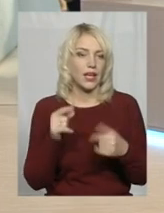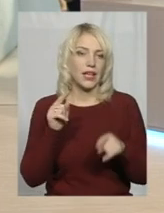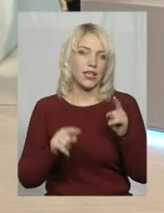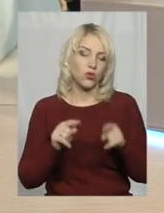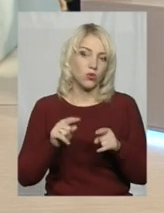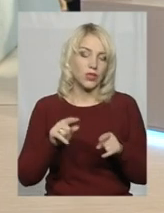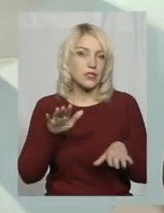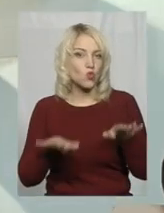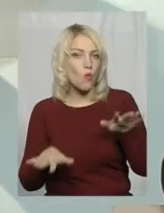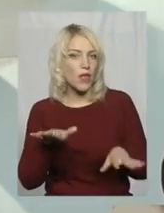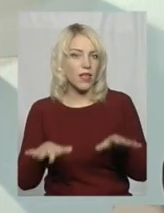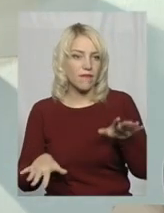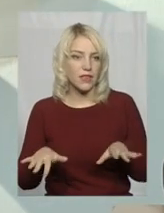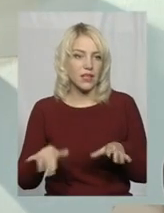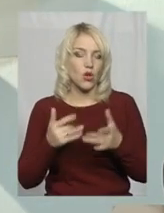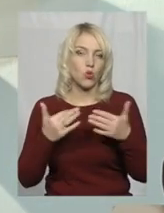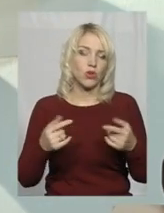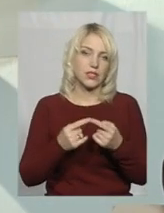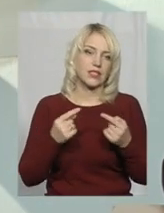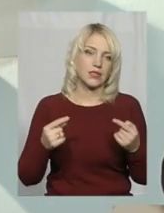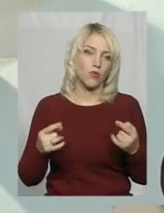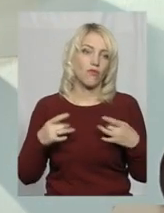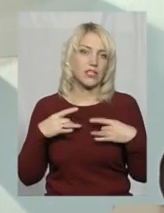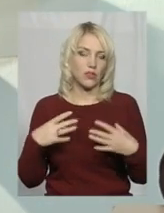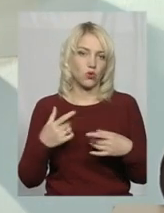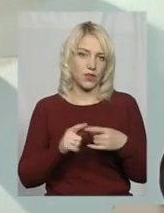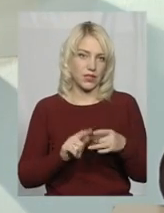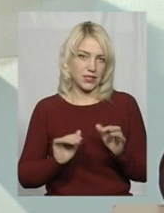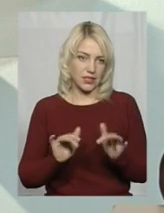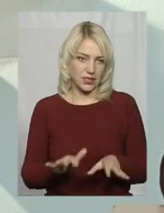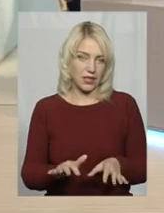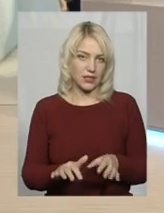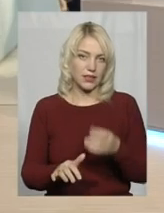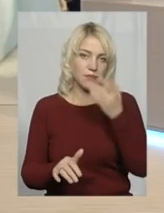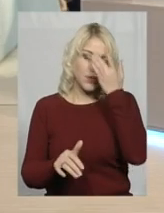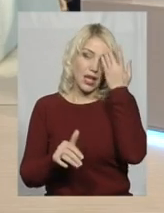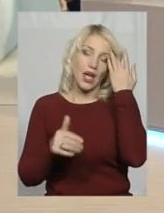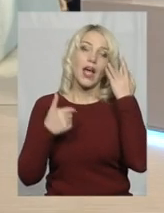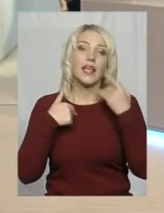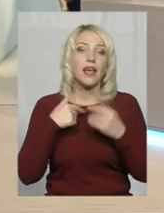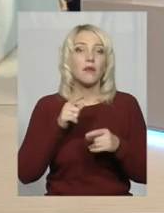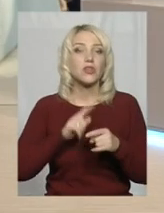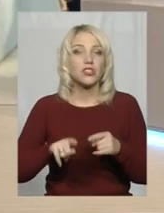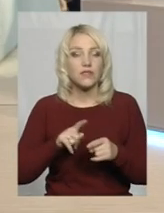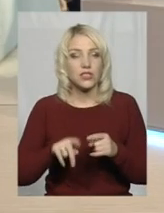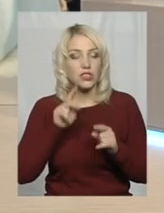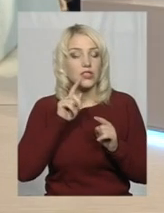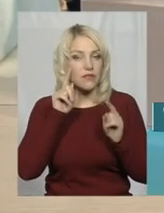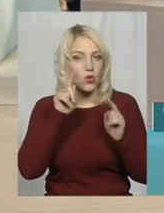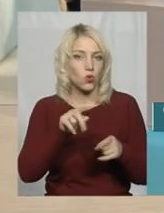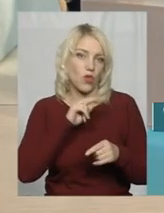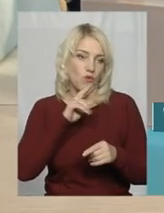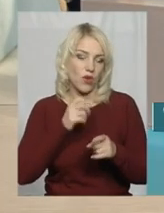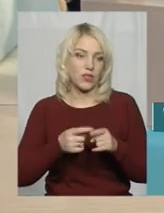субнівних, і у різний спосіб відсвяткувати цей захід. Думаю, я б скоріше звернула увагу на це питання.